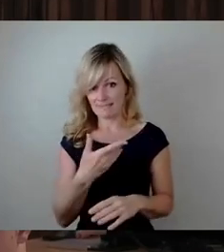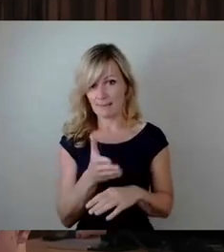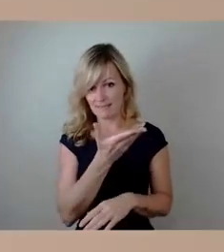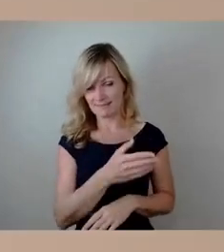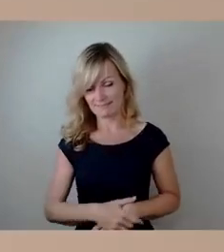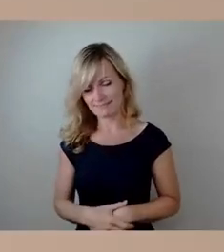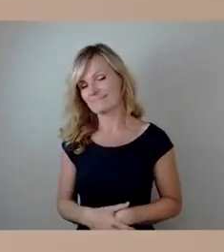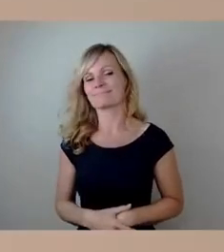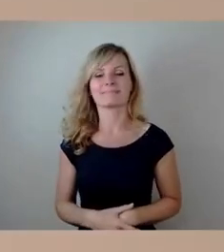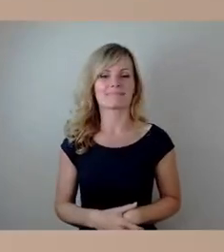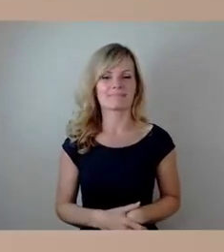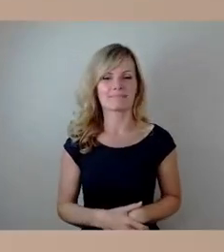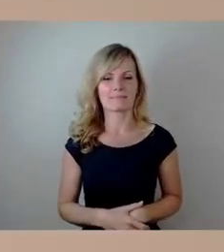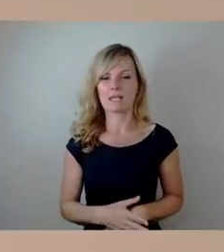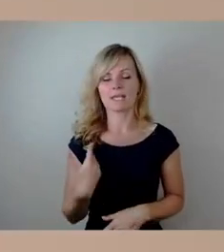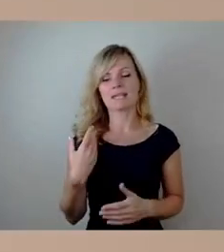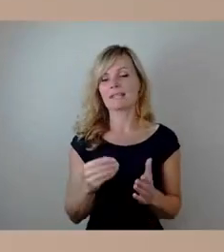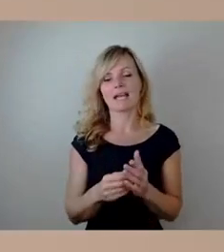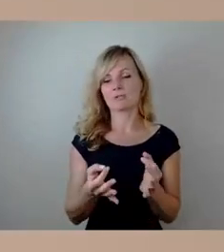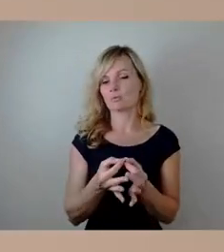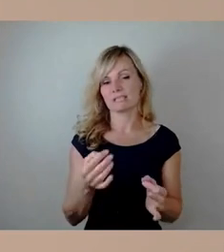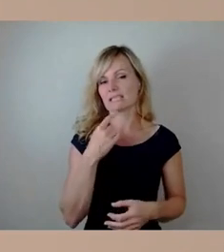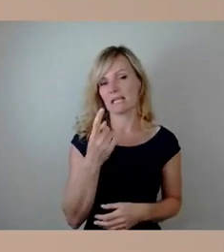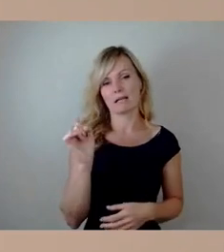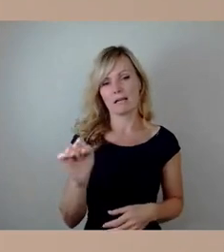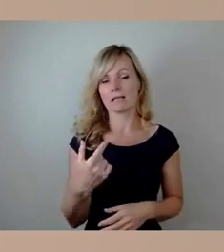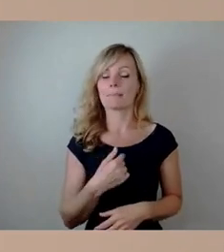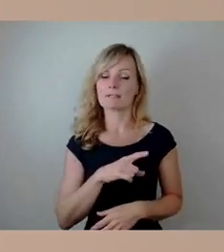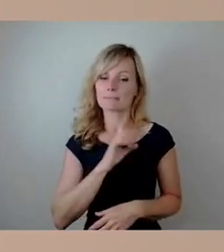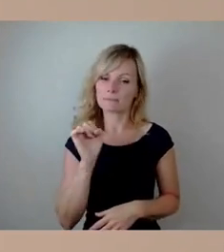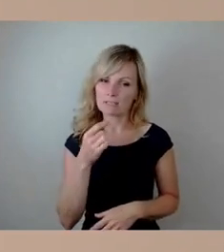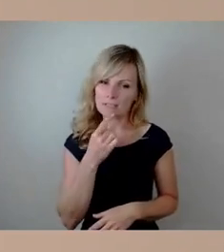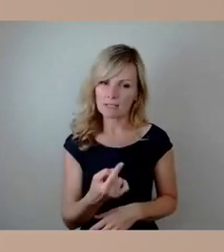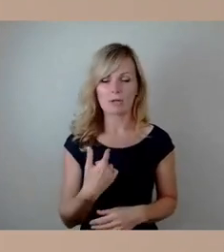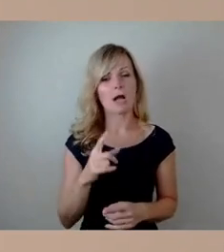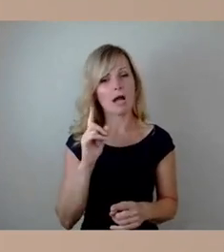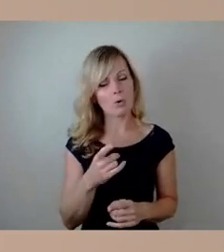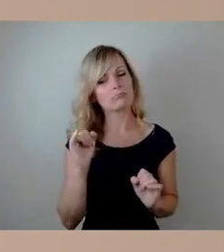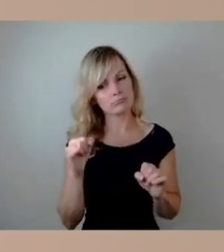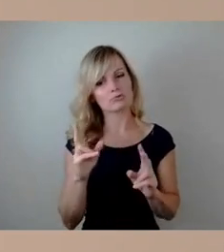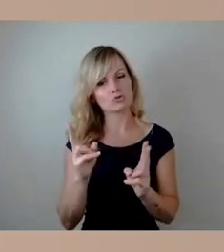Dazu kann ich jetzt nichts sagen, aber ich kann sagen und bestätigen, dass natürlich im